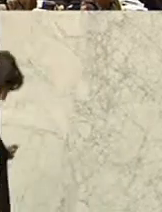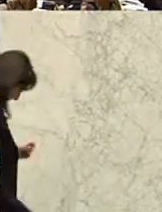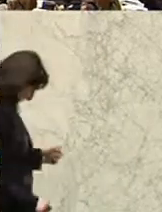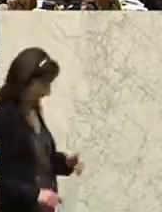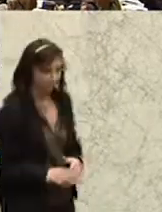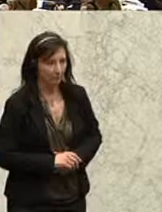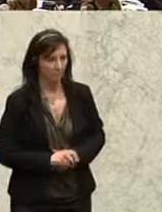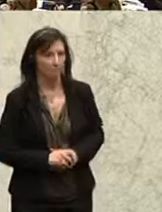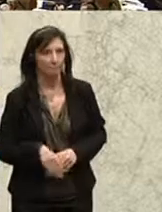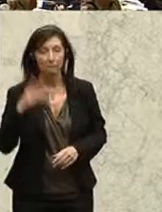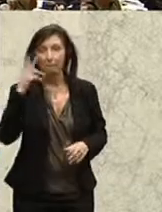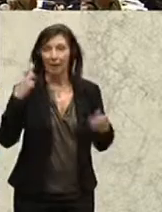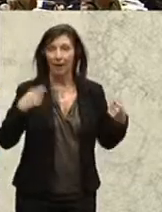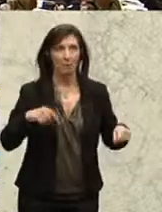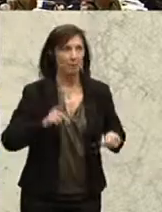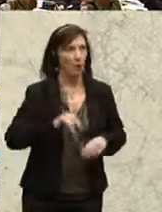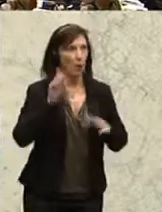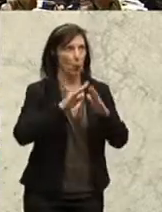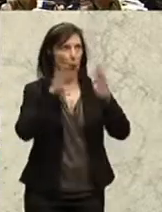Österreichs zunächst einmal eine einhellige, nachvollziehbare Stellungnahme.